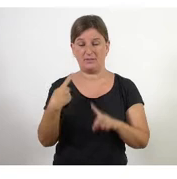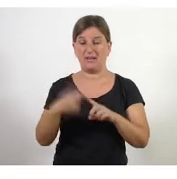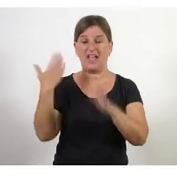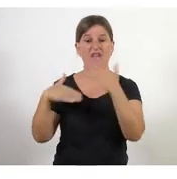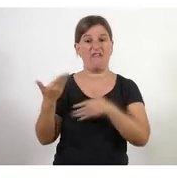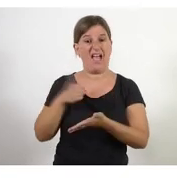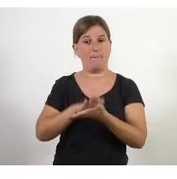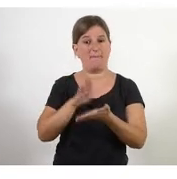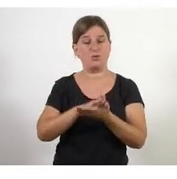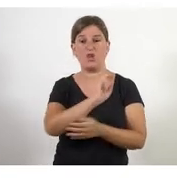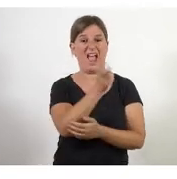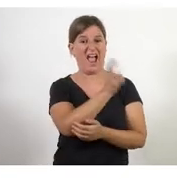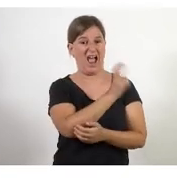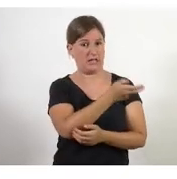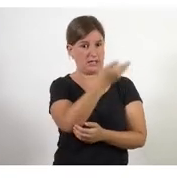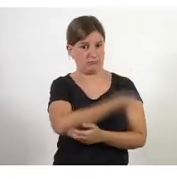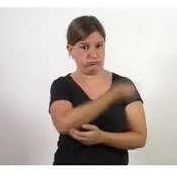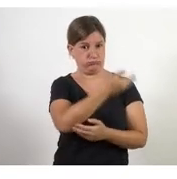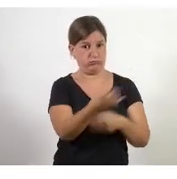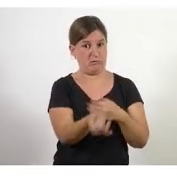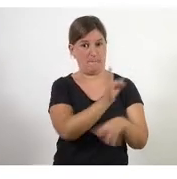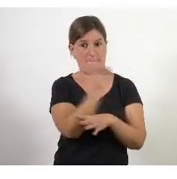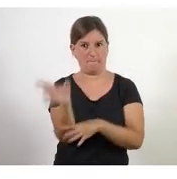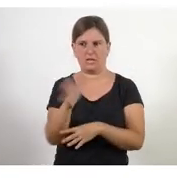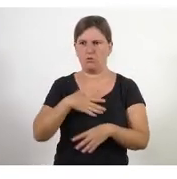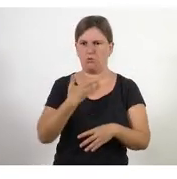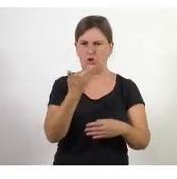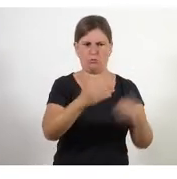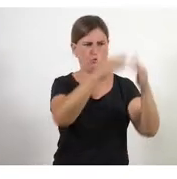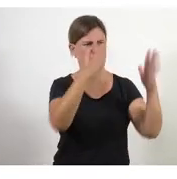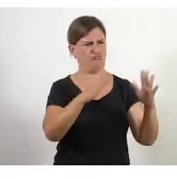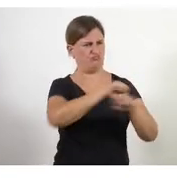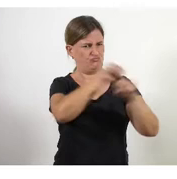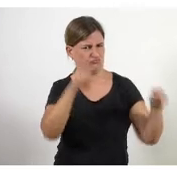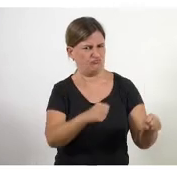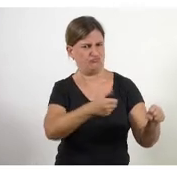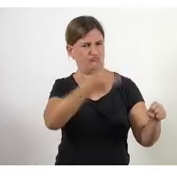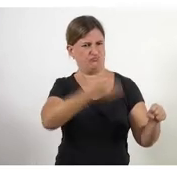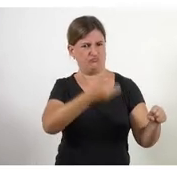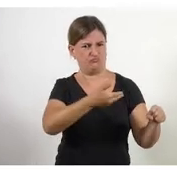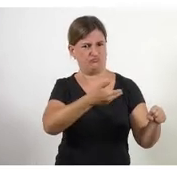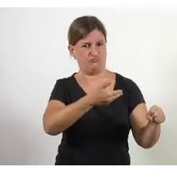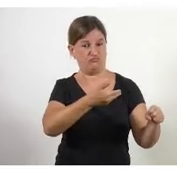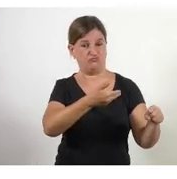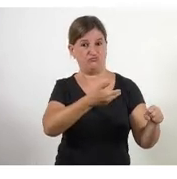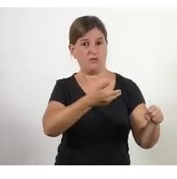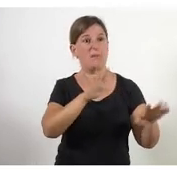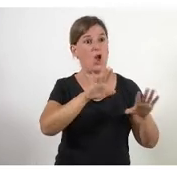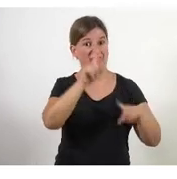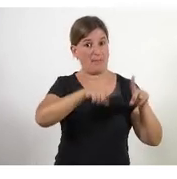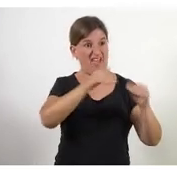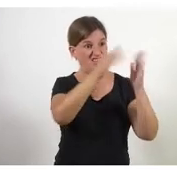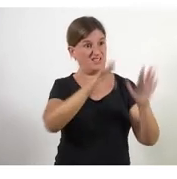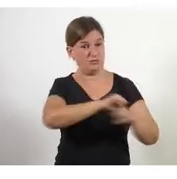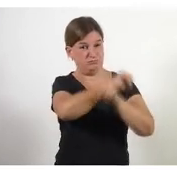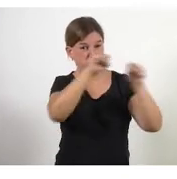importants que aquesta que potser la robustesa de l'organització i clar el ser molt robust en